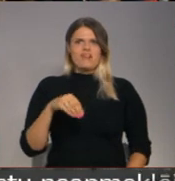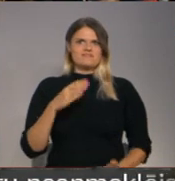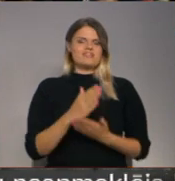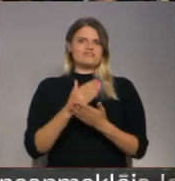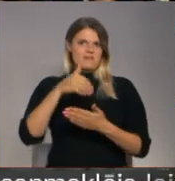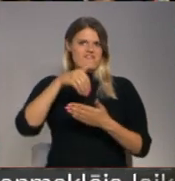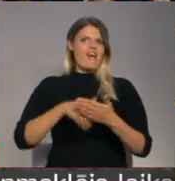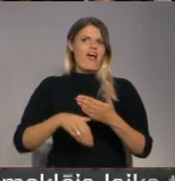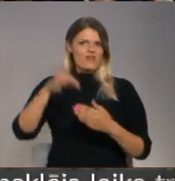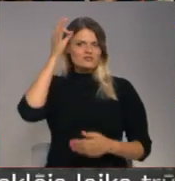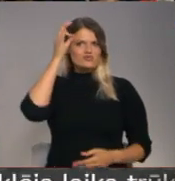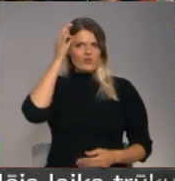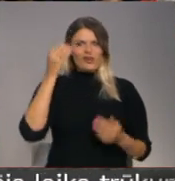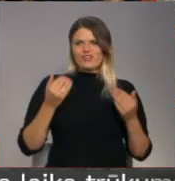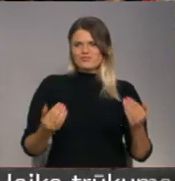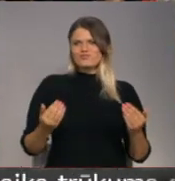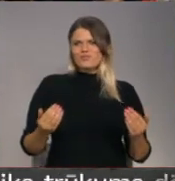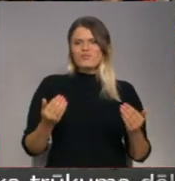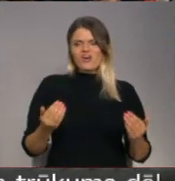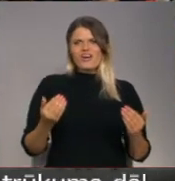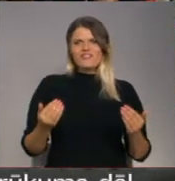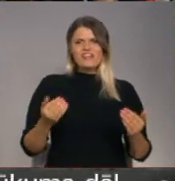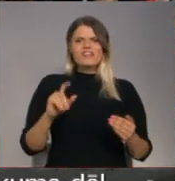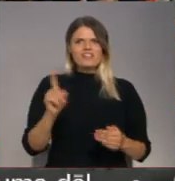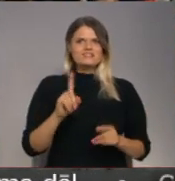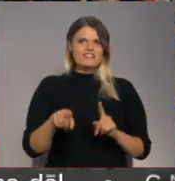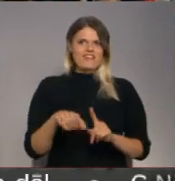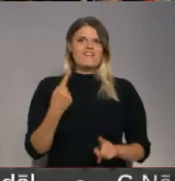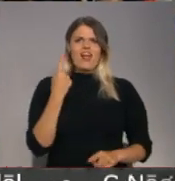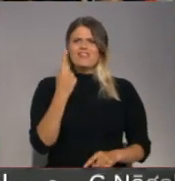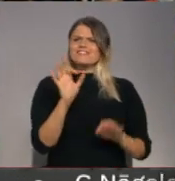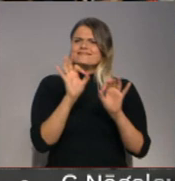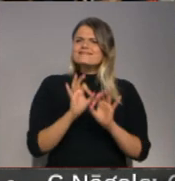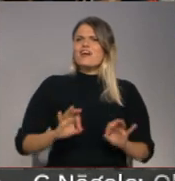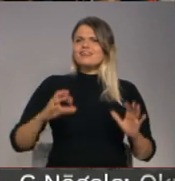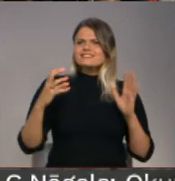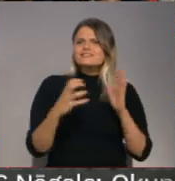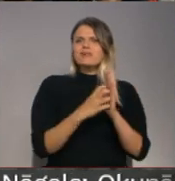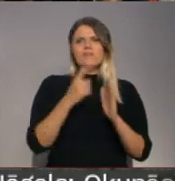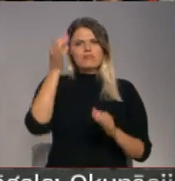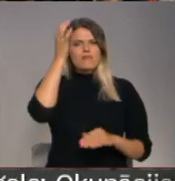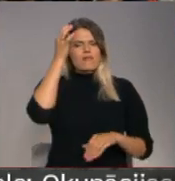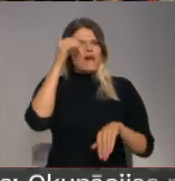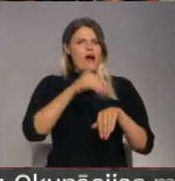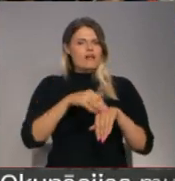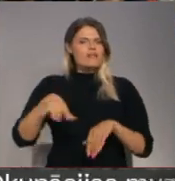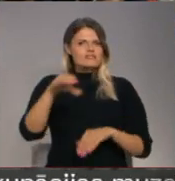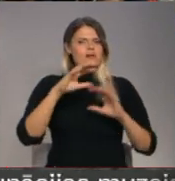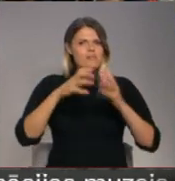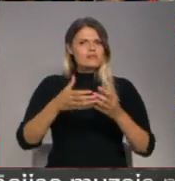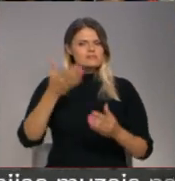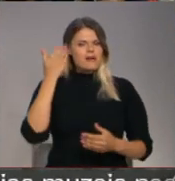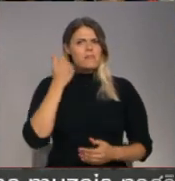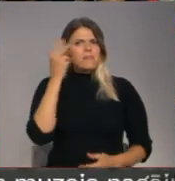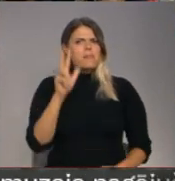vēsturē. Domāju, šodien tas ir vēl viens skaists, simbolisks atgādinājums pasaulē par